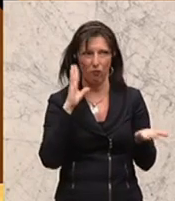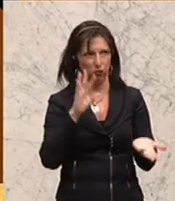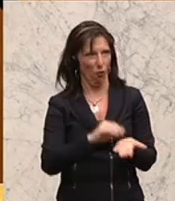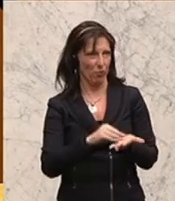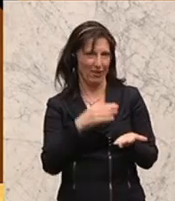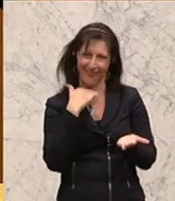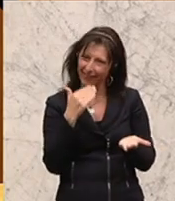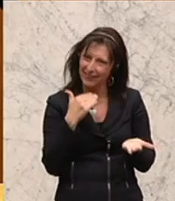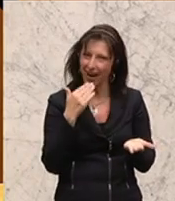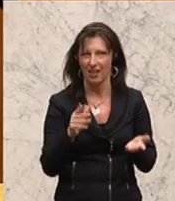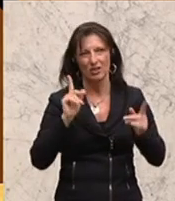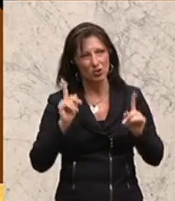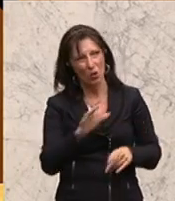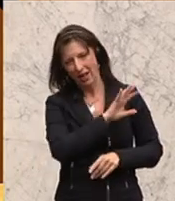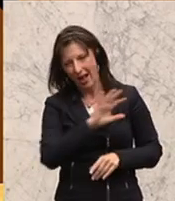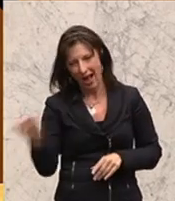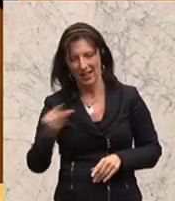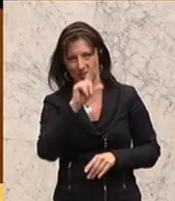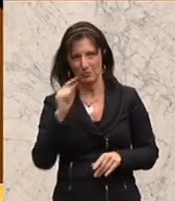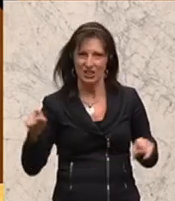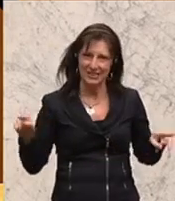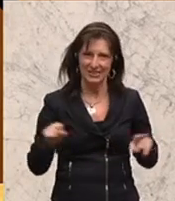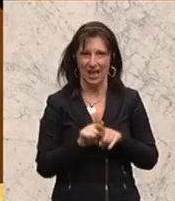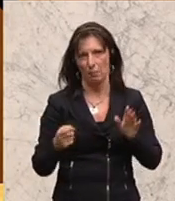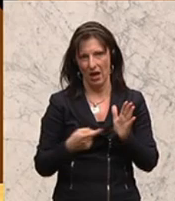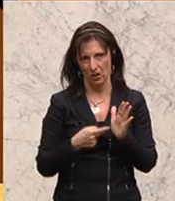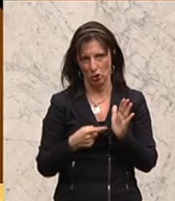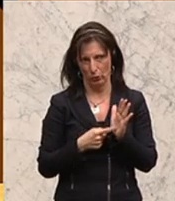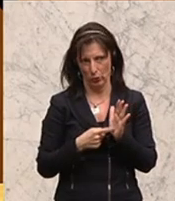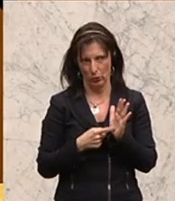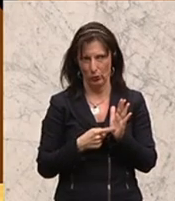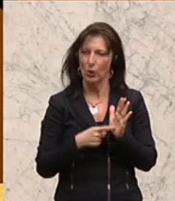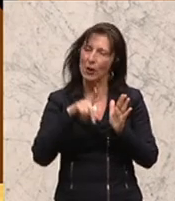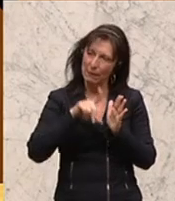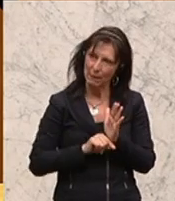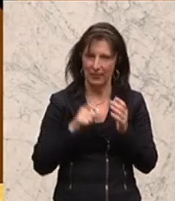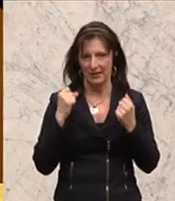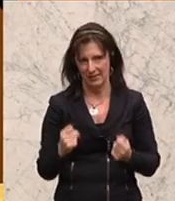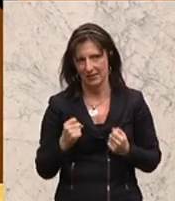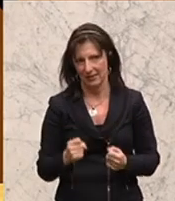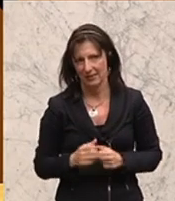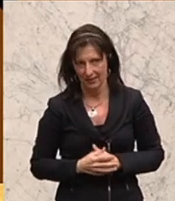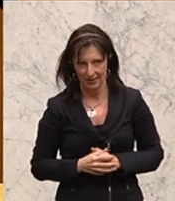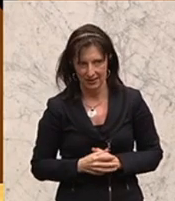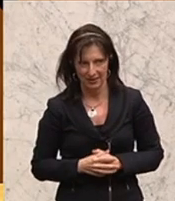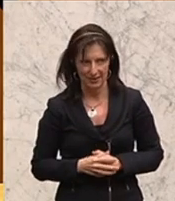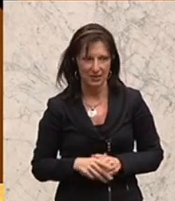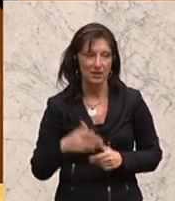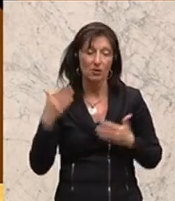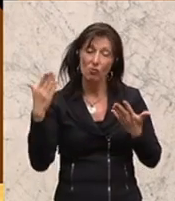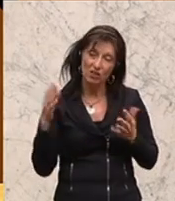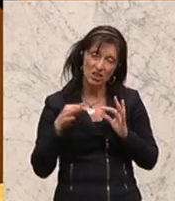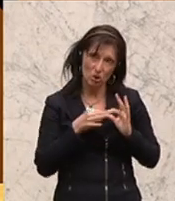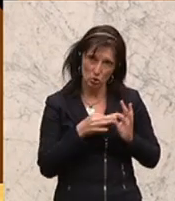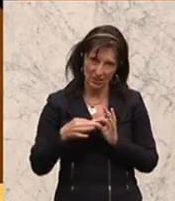Postleitzahl sie haben, den gleichen Anspruch und den gleichen Zugang zu dieser Mindestsicherung haben. Und ich verbiete mir in dem